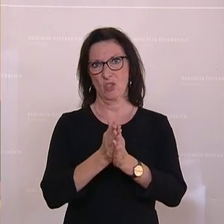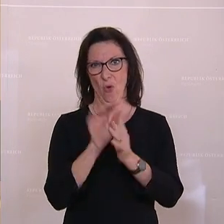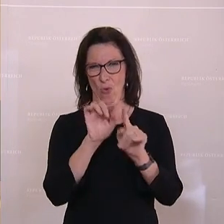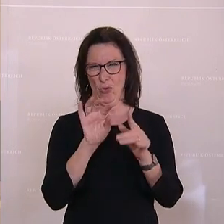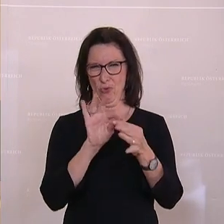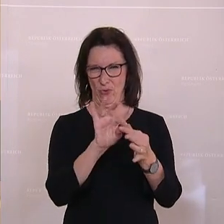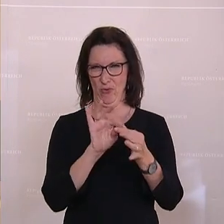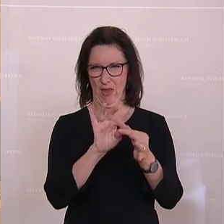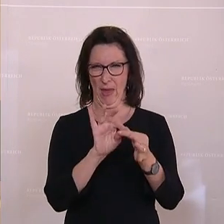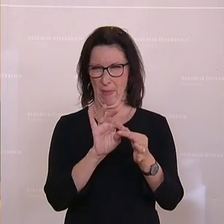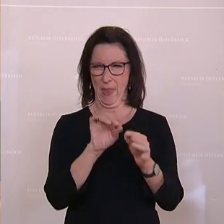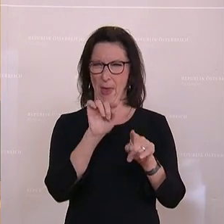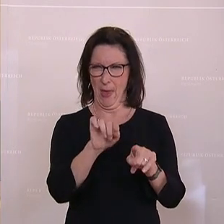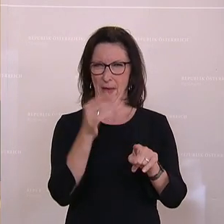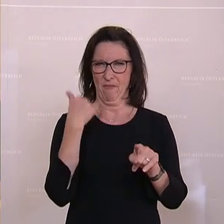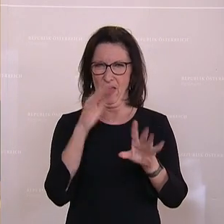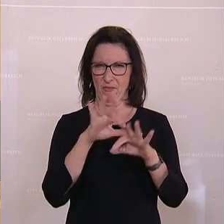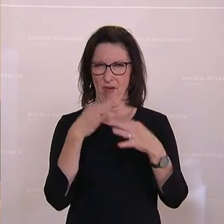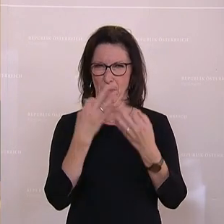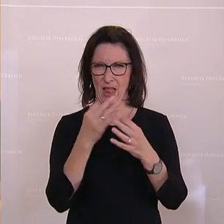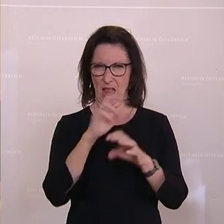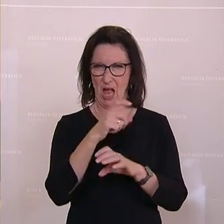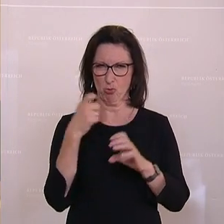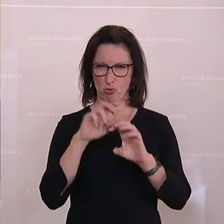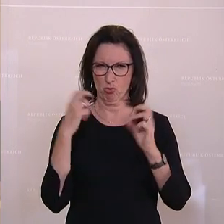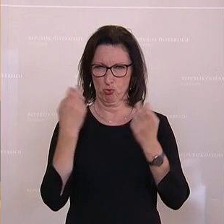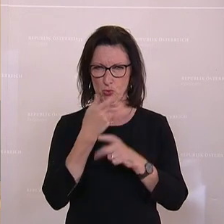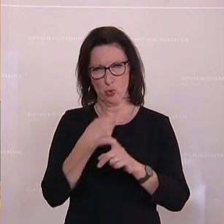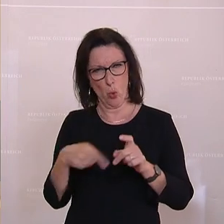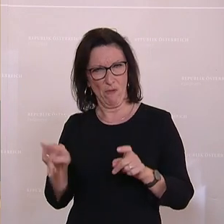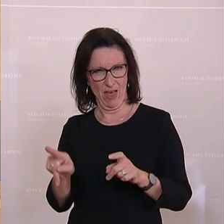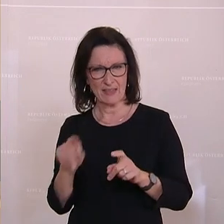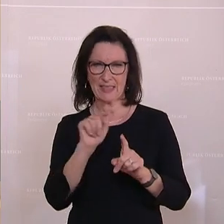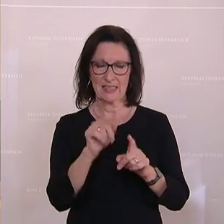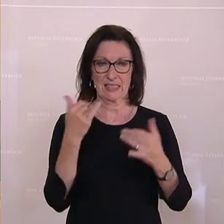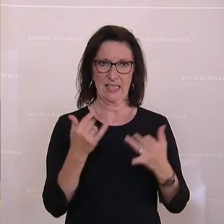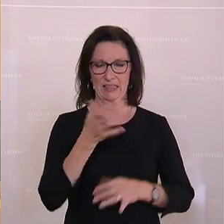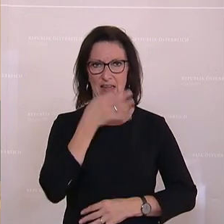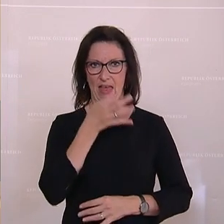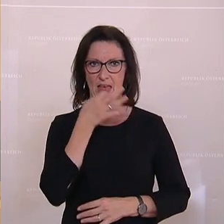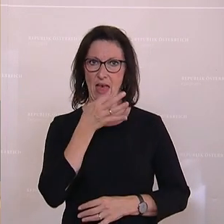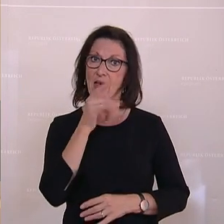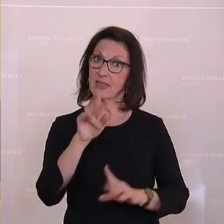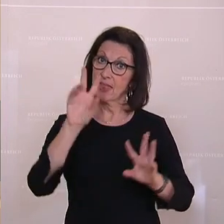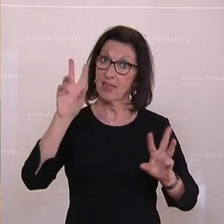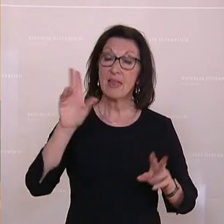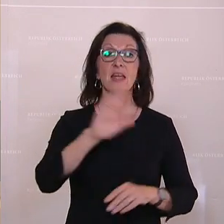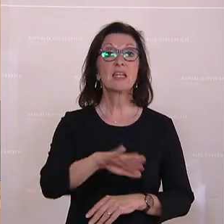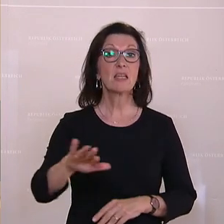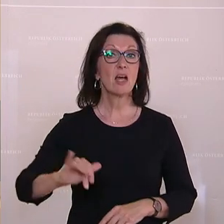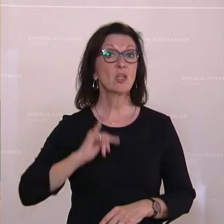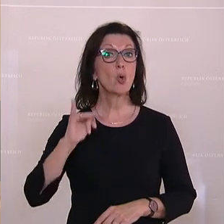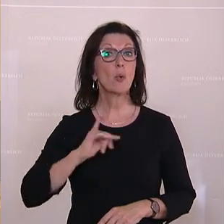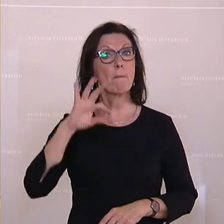die wir dem Familienausschuss zuweisen konnten. Wir wollten mit dieser Petition den Fokus auf die psychische Gesundheit von Kindern und